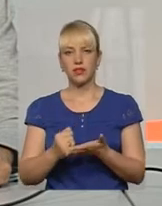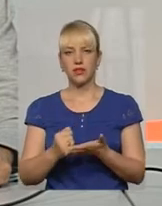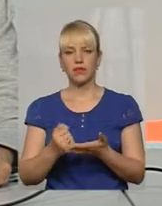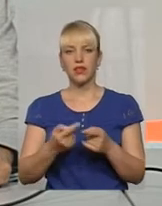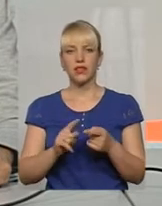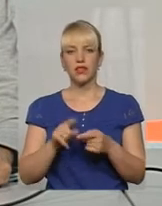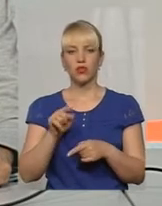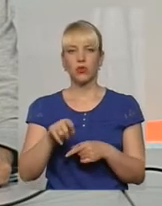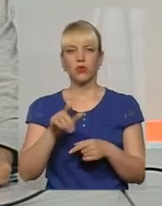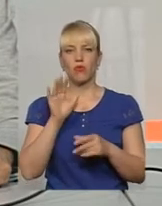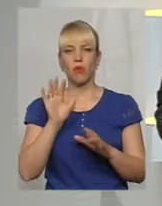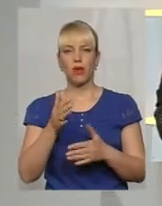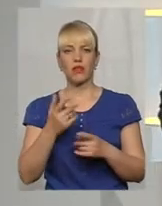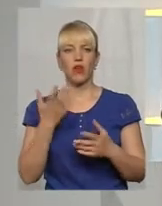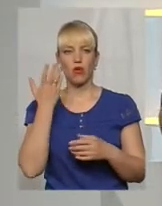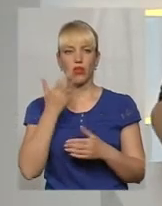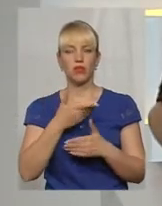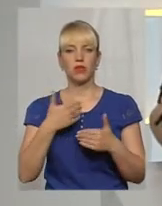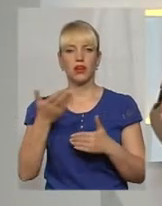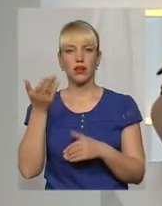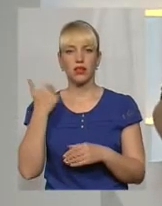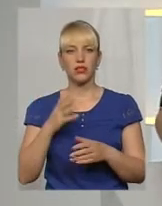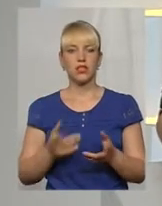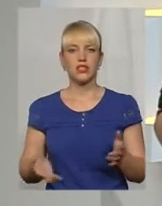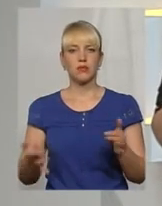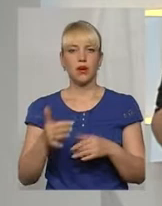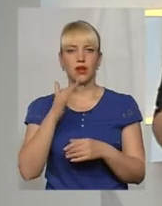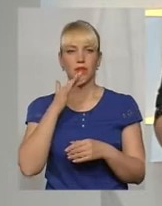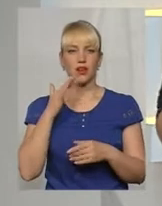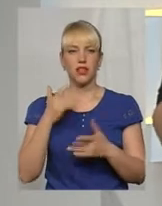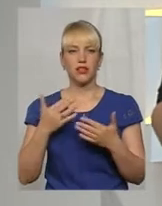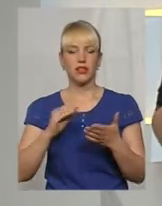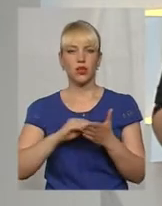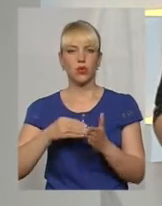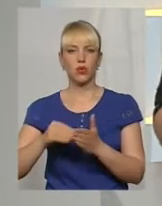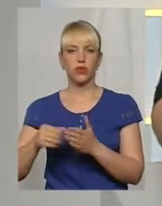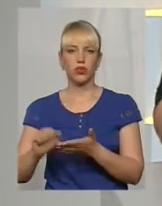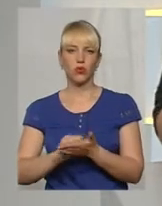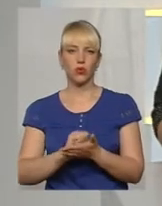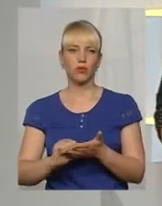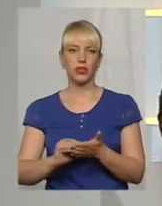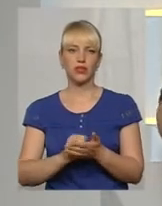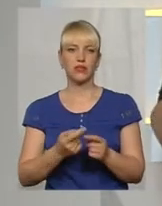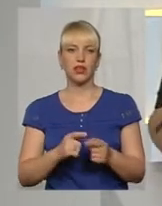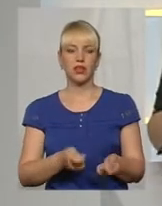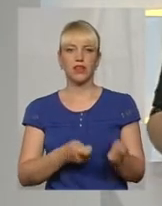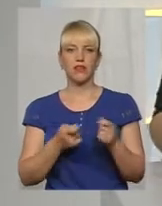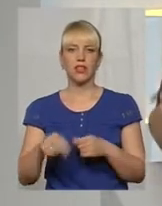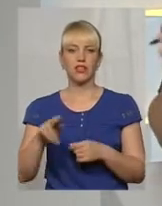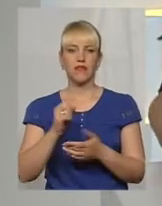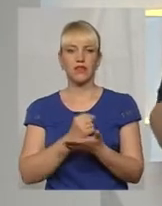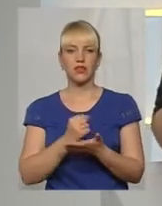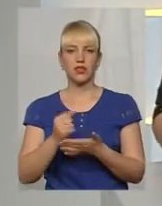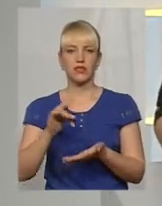це той момент, в який раніше ми збирали дуже багато різних довідок, документів. Їх везли до візового